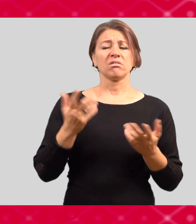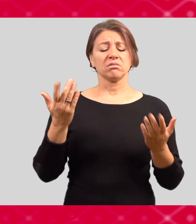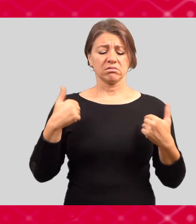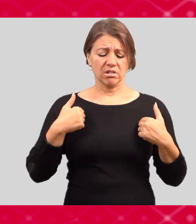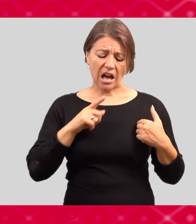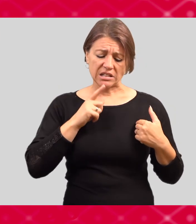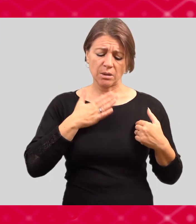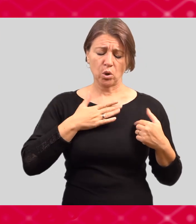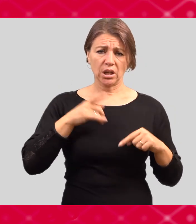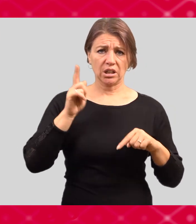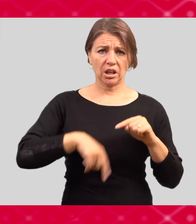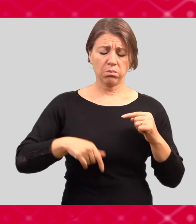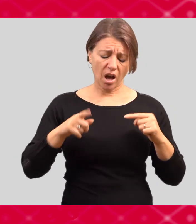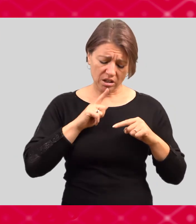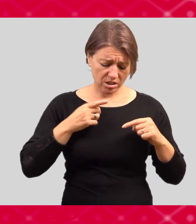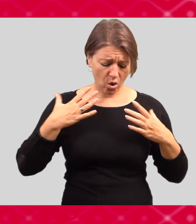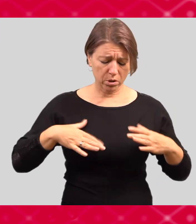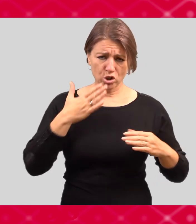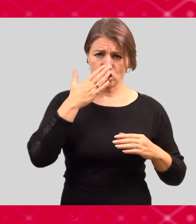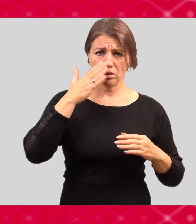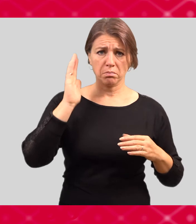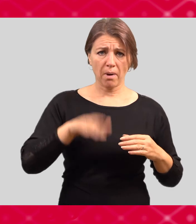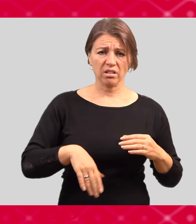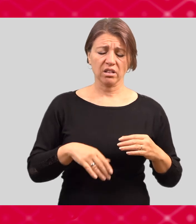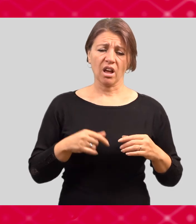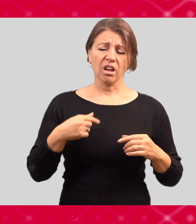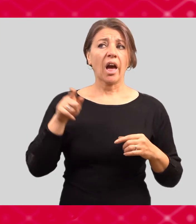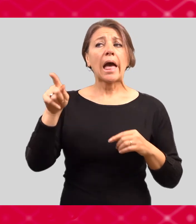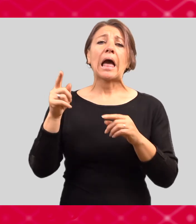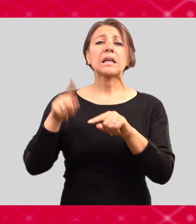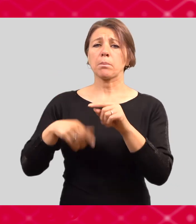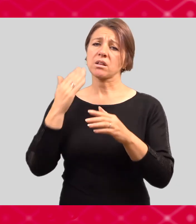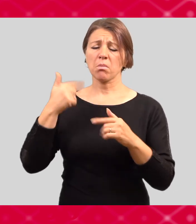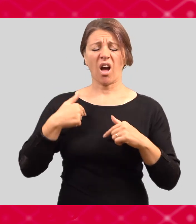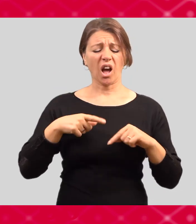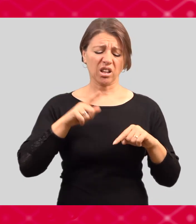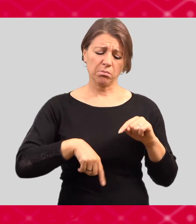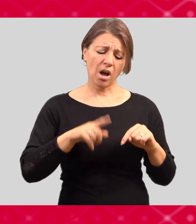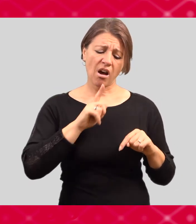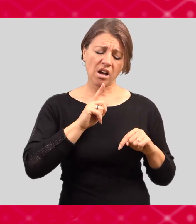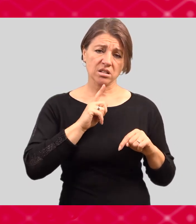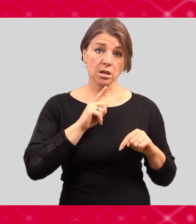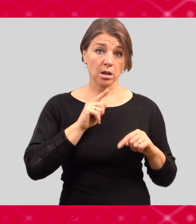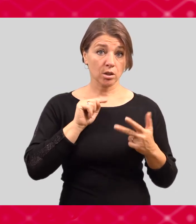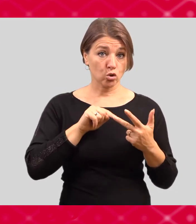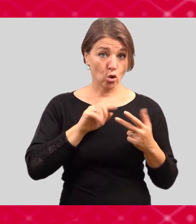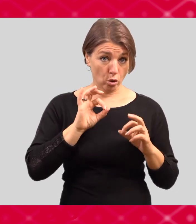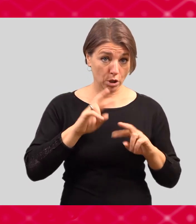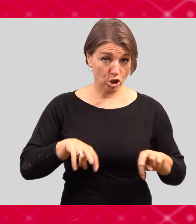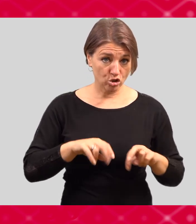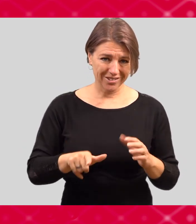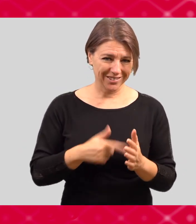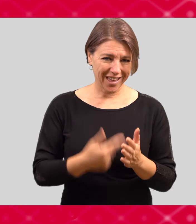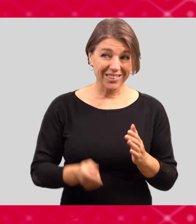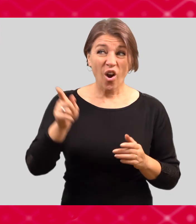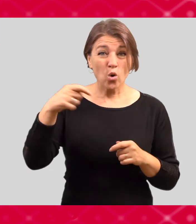Kam se tedy obrátit? Karlova univerzita zřídila e-mailovou schránku